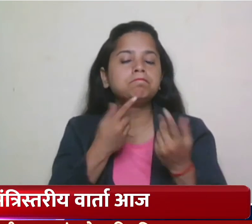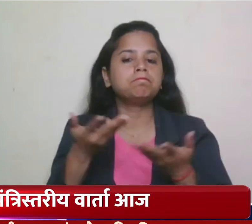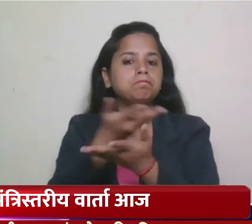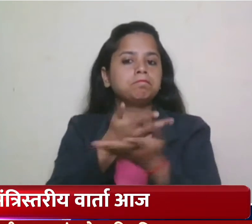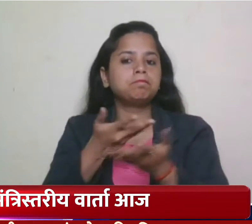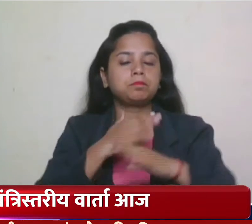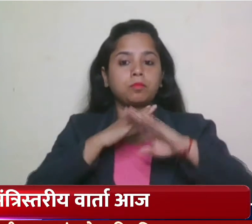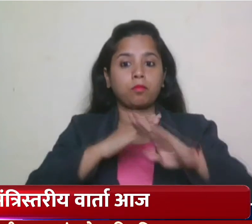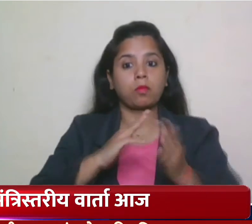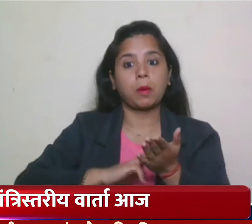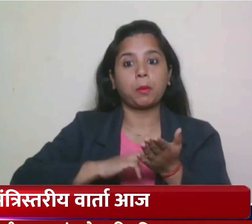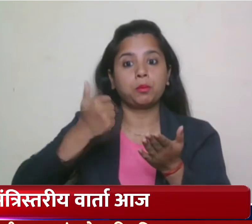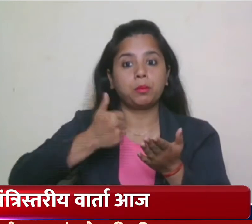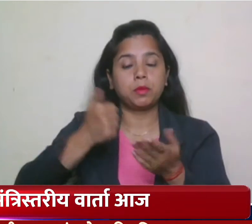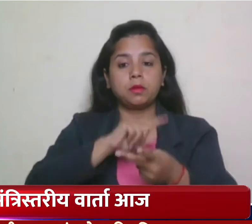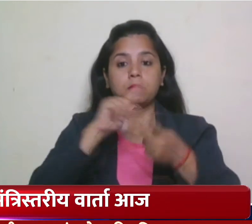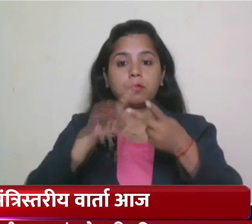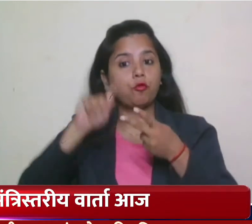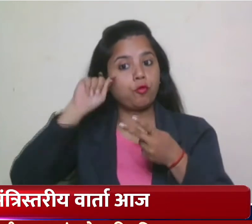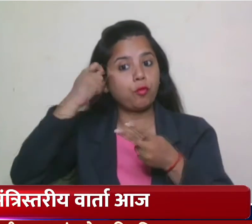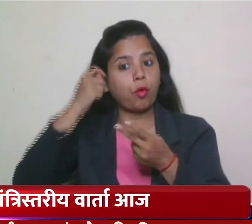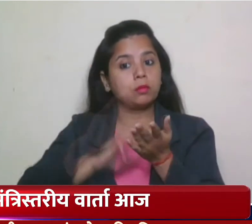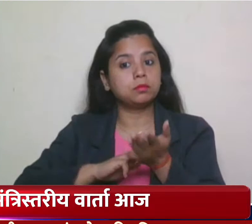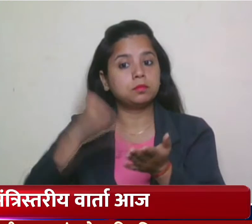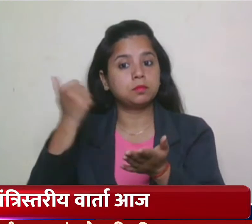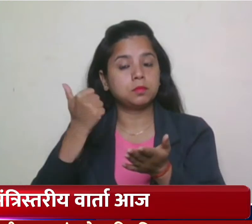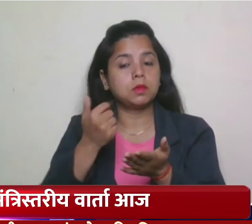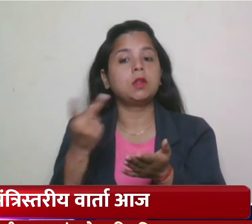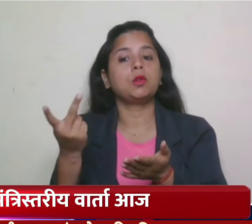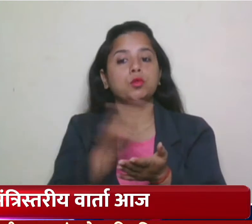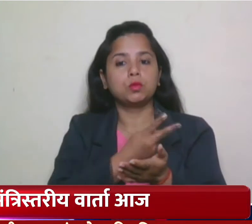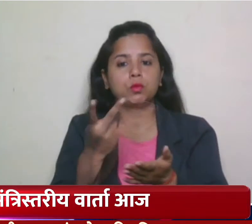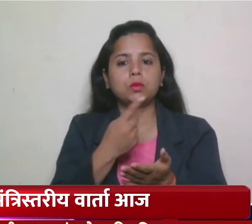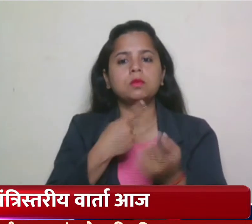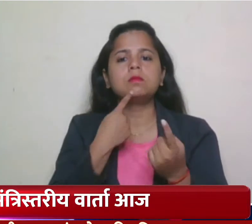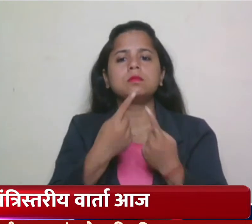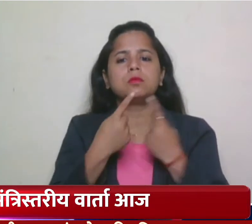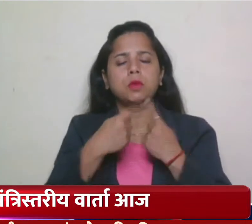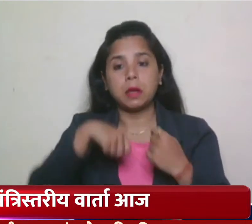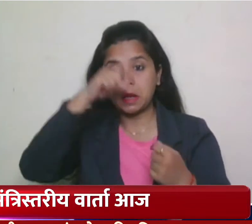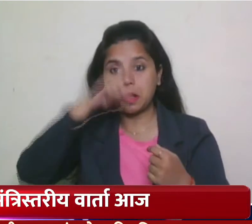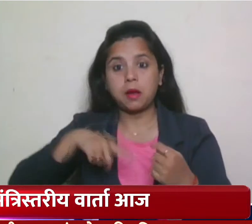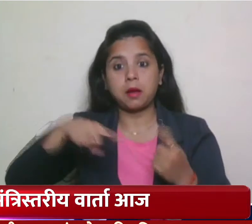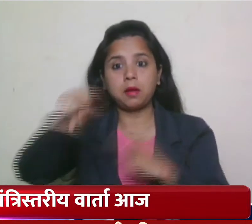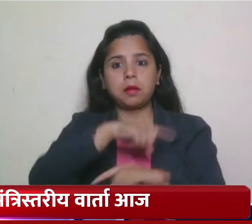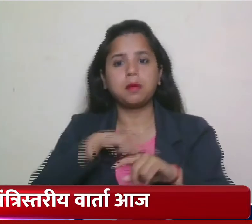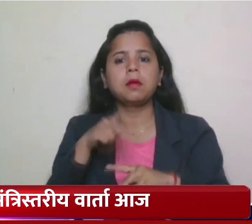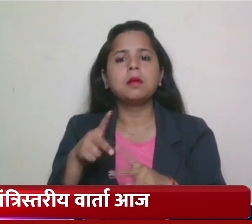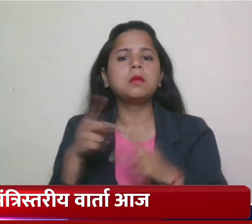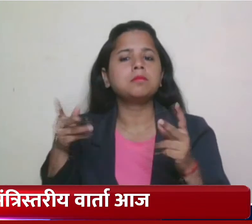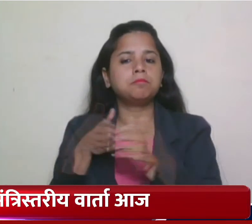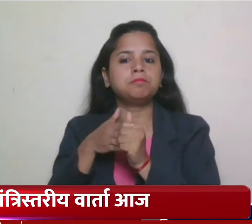राचनाज सिंग और विदेश मंत्री डॉक्टर एस चैशंकर भारत का करेंगे प्रती निधित्व